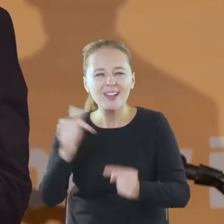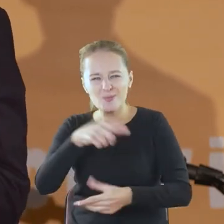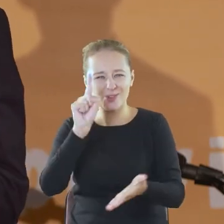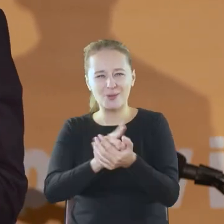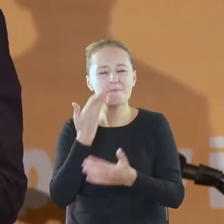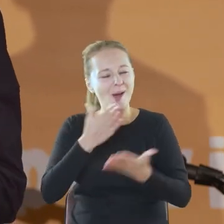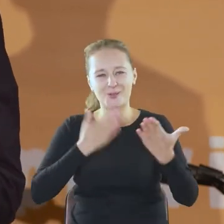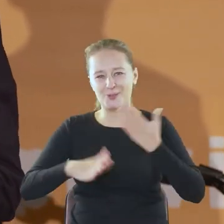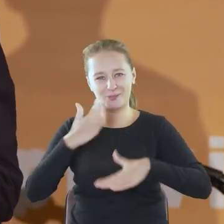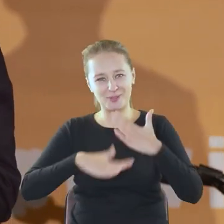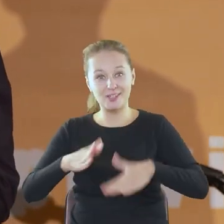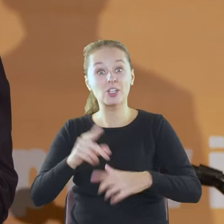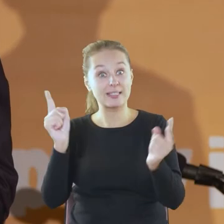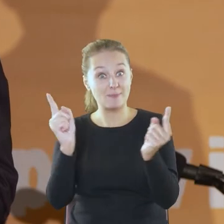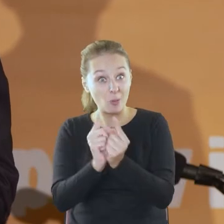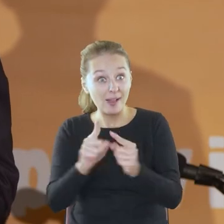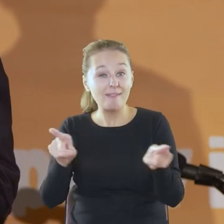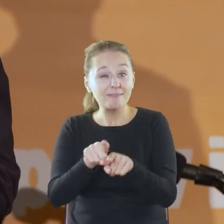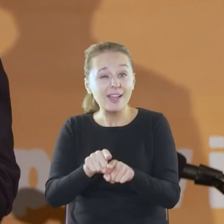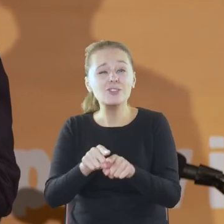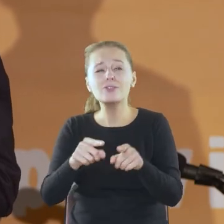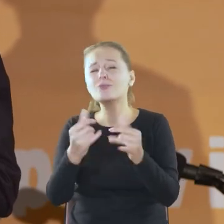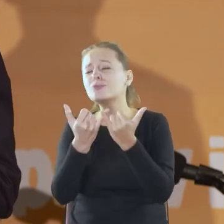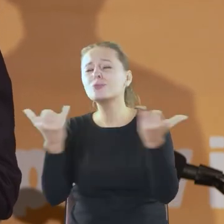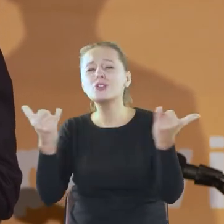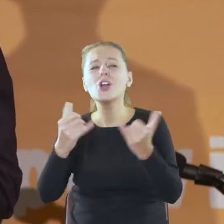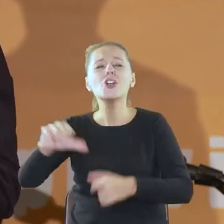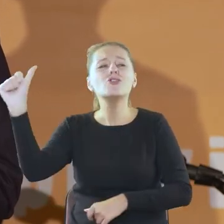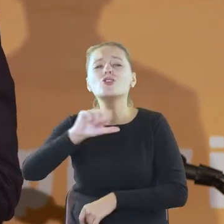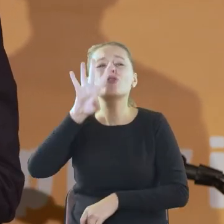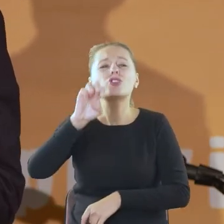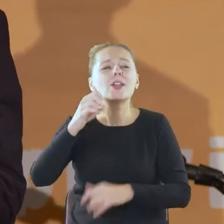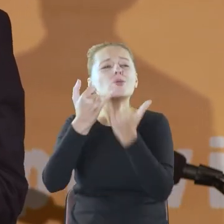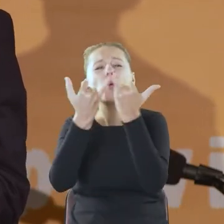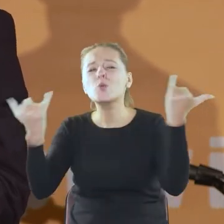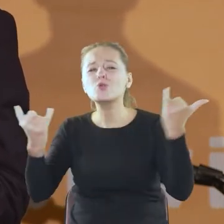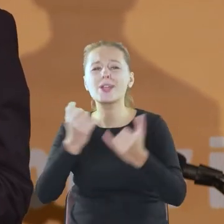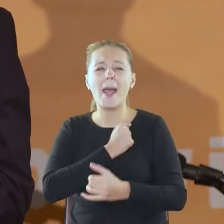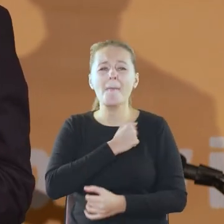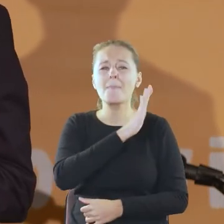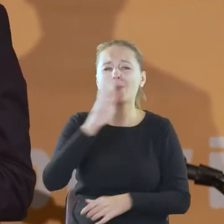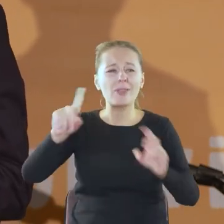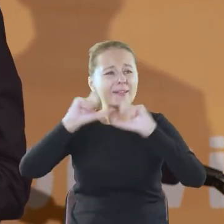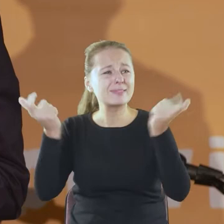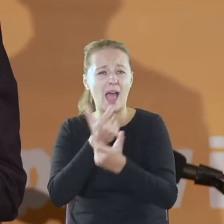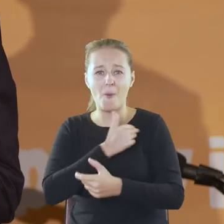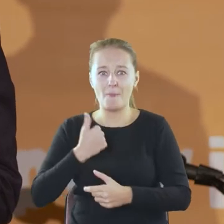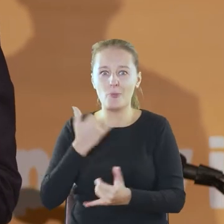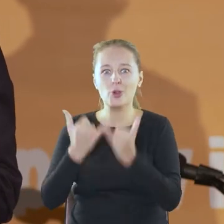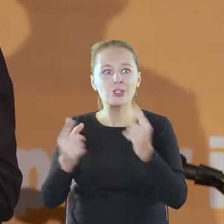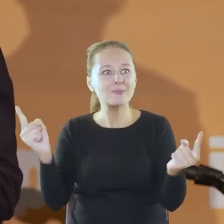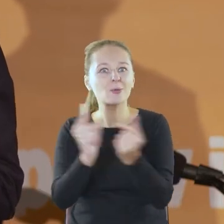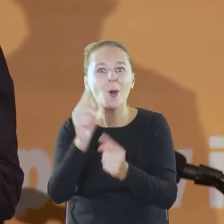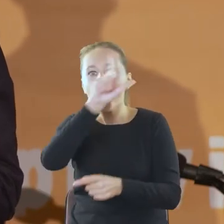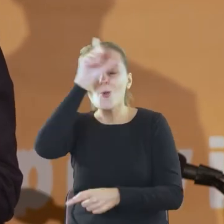strasznie się cieszę, że to spotkanie się odbywa równolegle w 1400 bibliotekach w całym kraju. Bo jak się spotykają ludzie, którzy czytają,